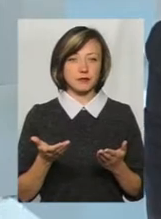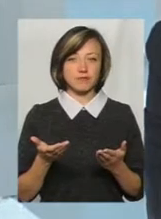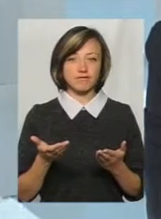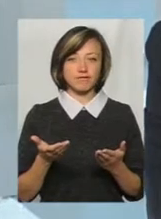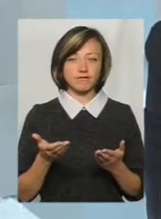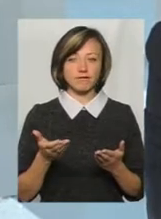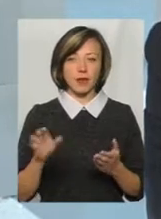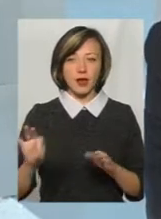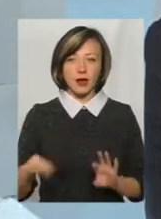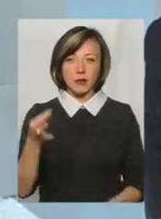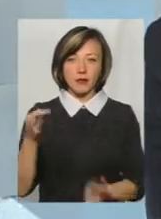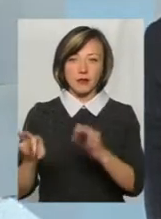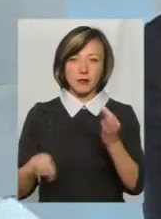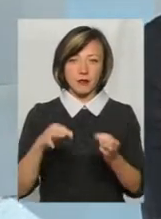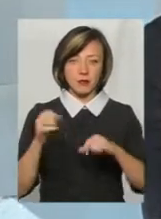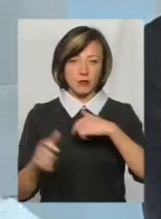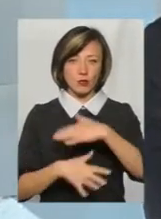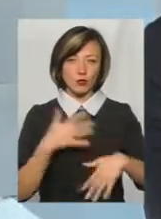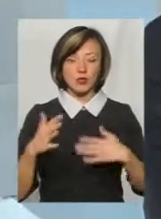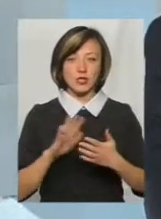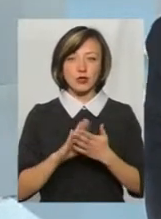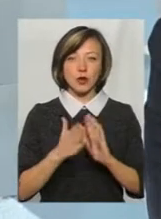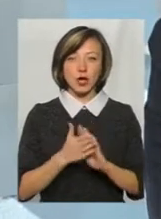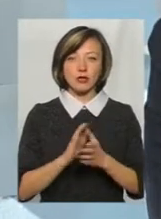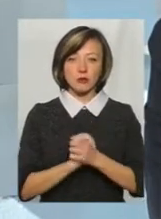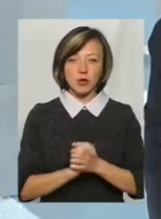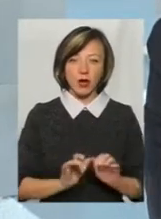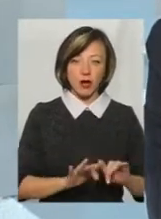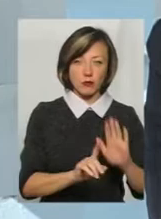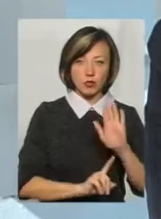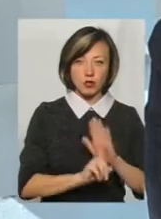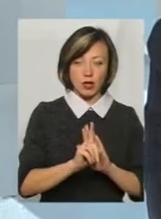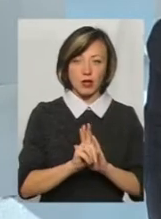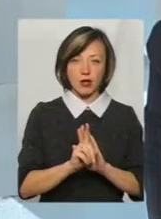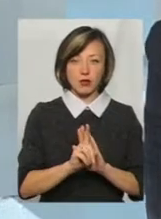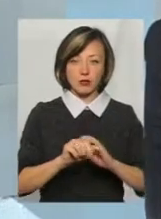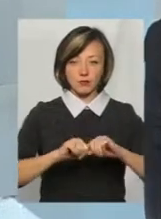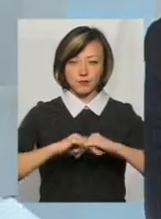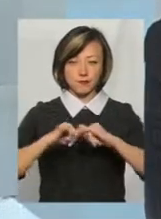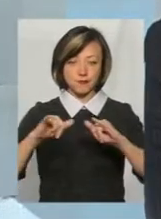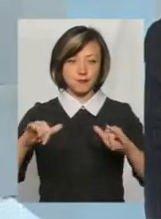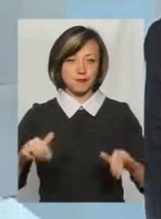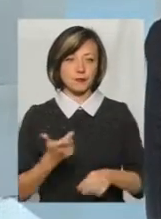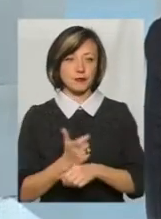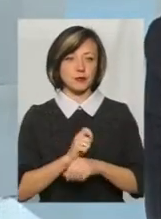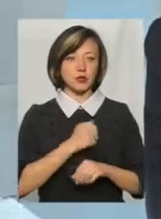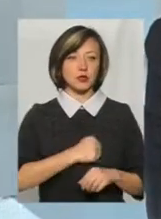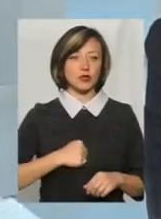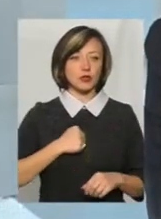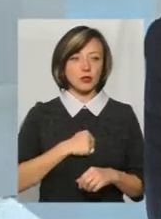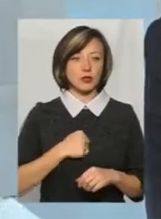ситуацію з мирної акції, починають її підводити в більш таку виявничу, ну,